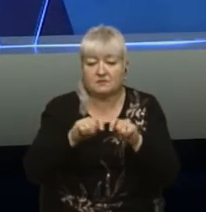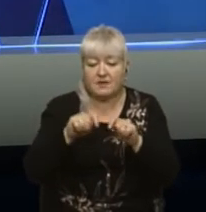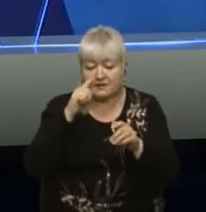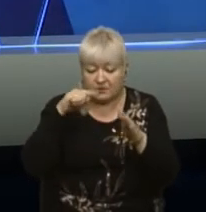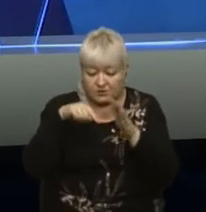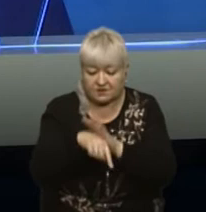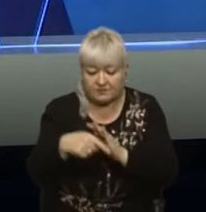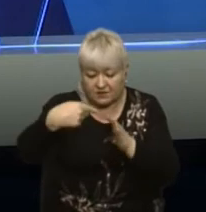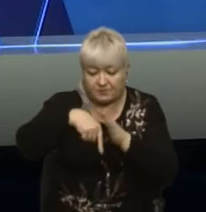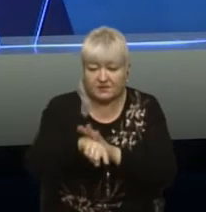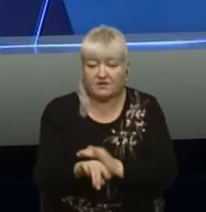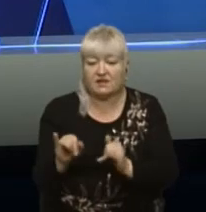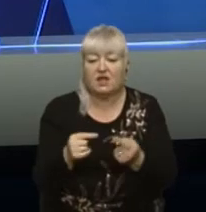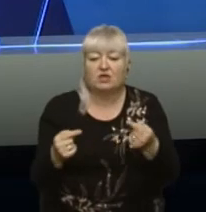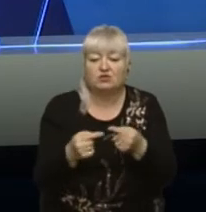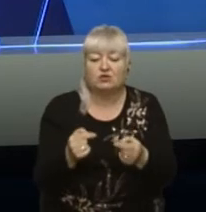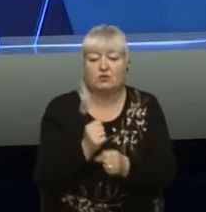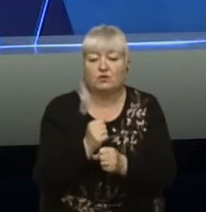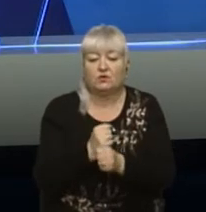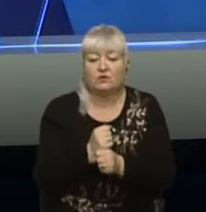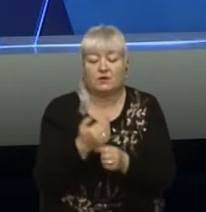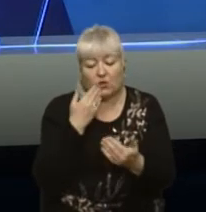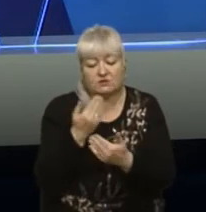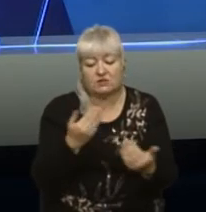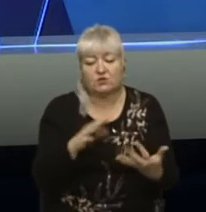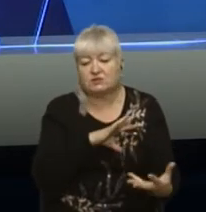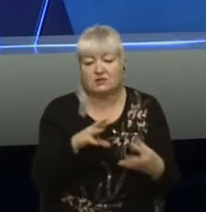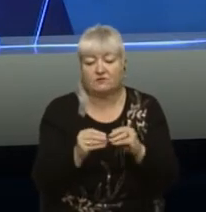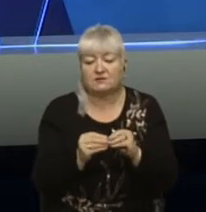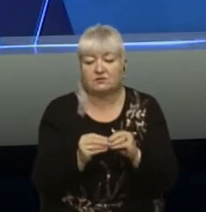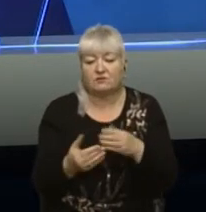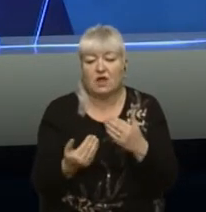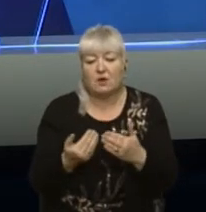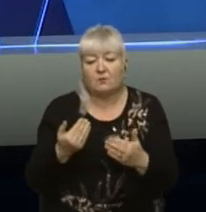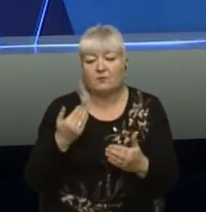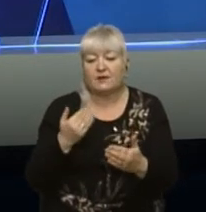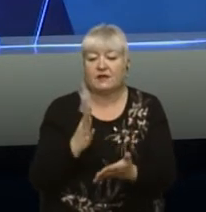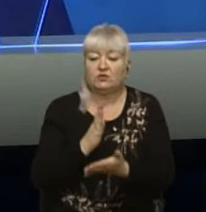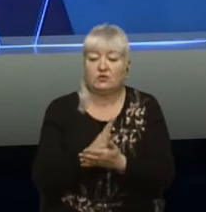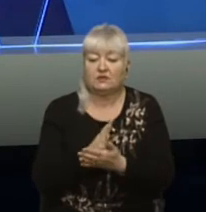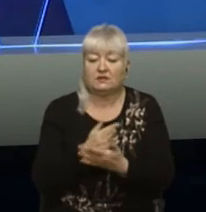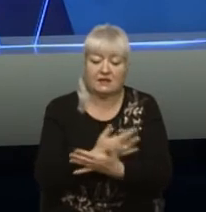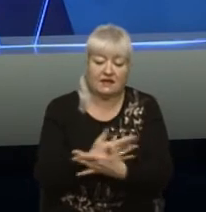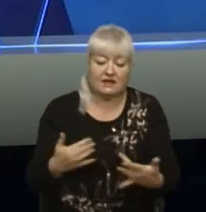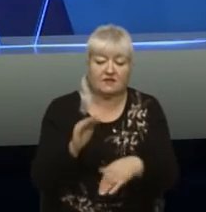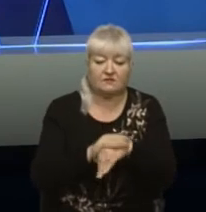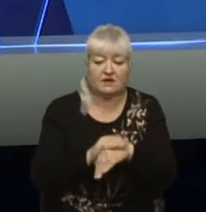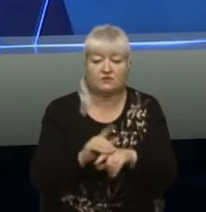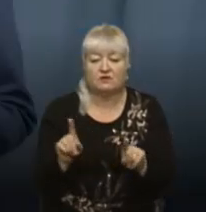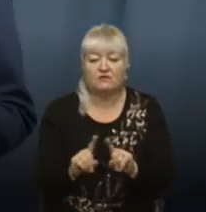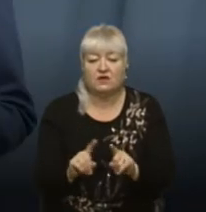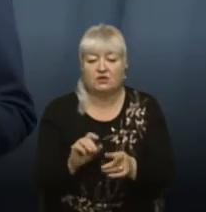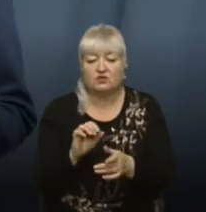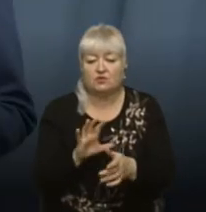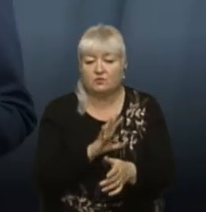приміщення і вже чітко роблять остаточний висновок попередньо. Є ряд факторів, які спричинили ці речі. Це